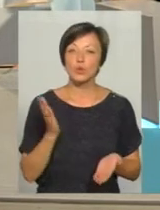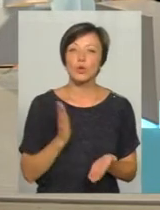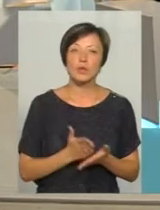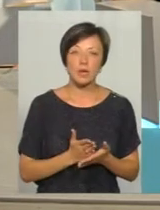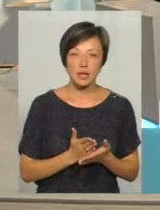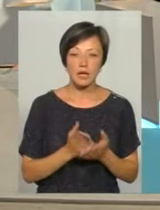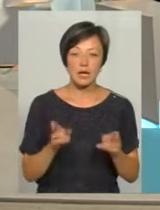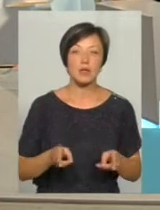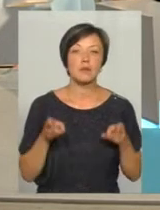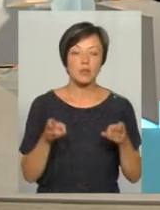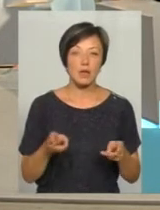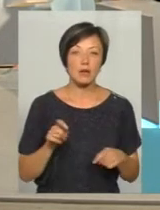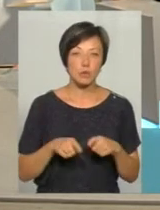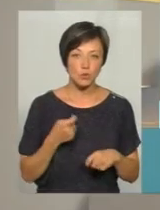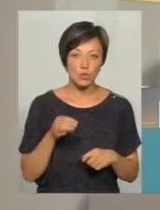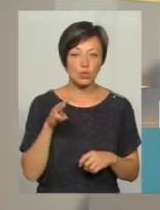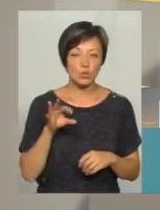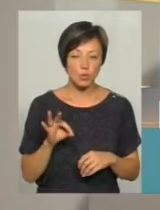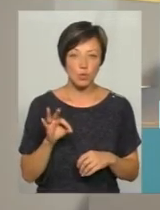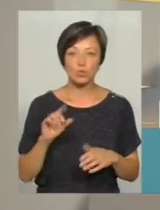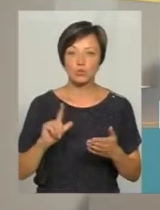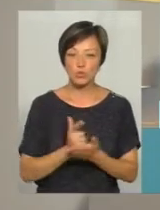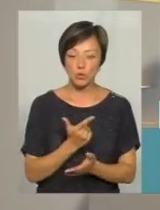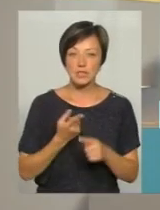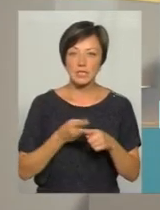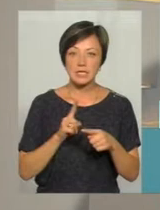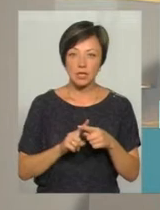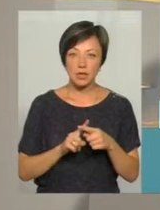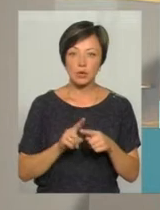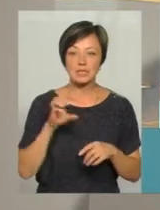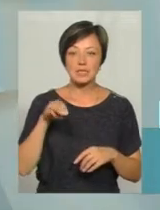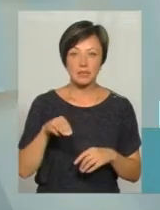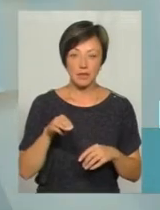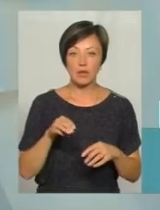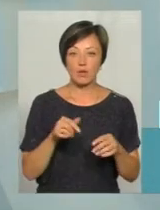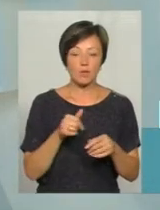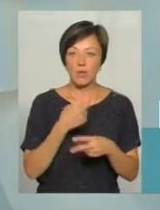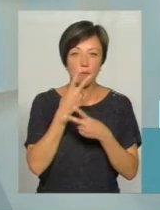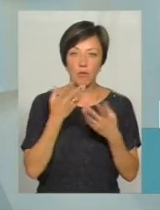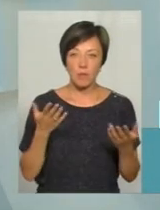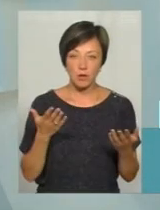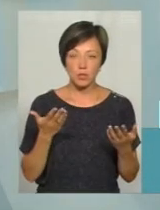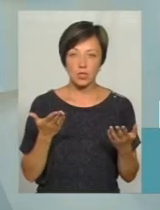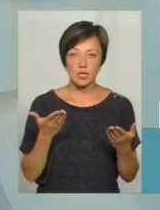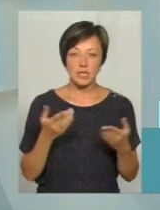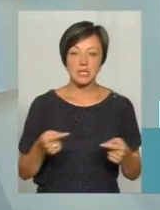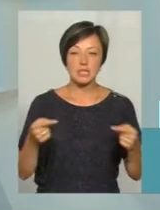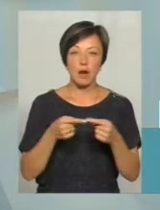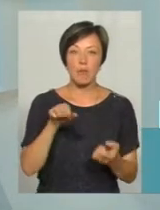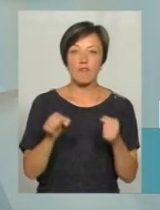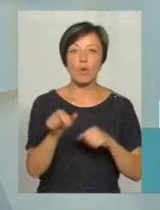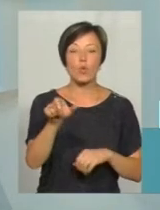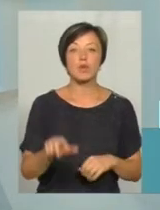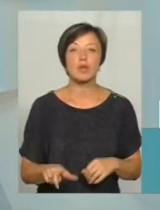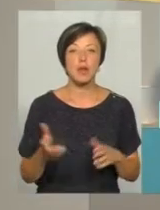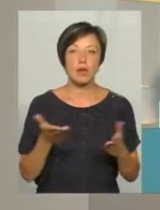кримінальне правопорушення, то, знову ж таки, за цією статтею ми вже не побачимо, так? Саме водія, який